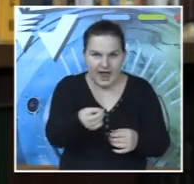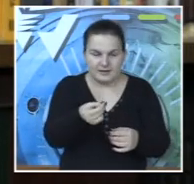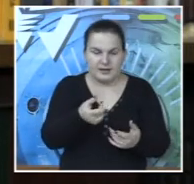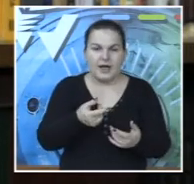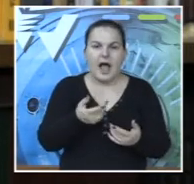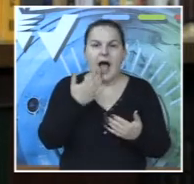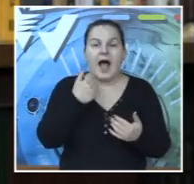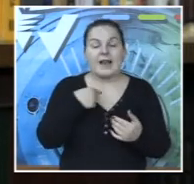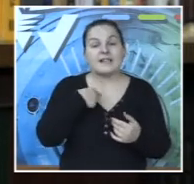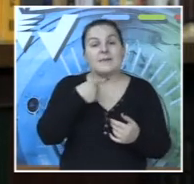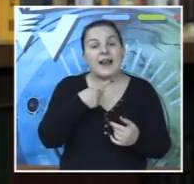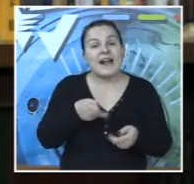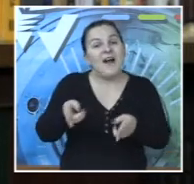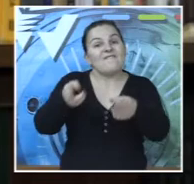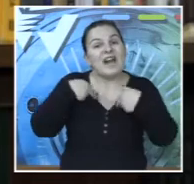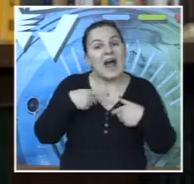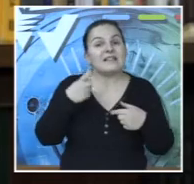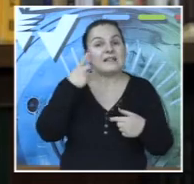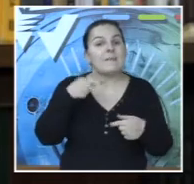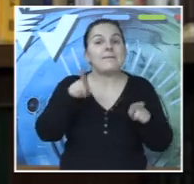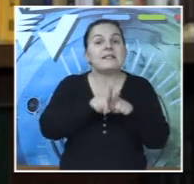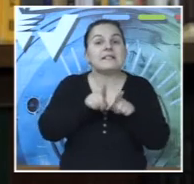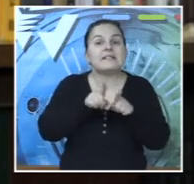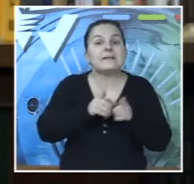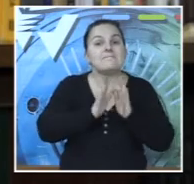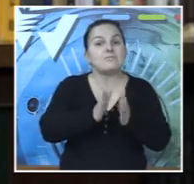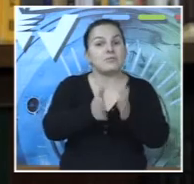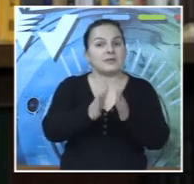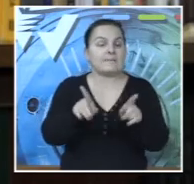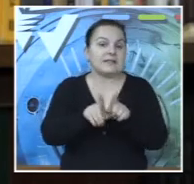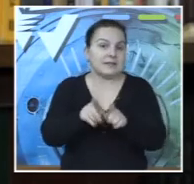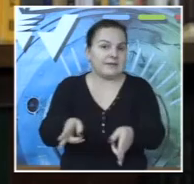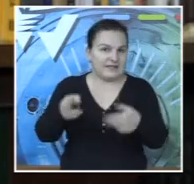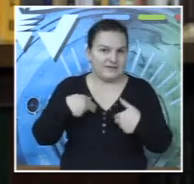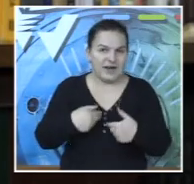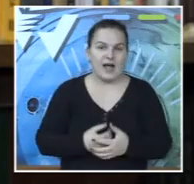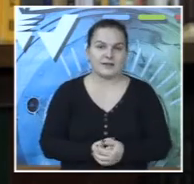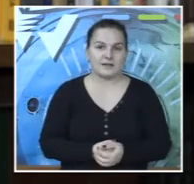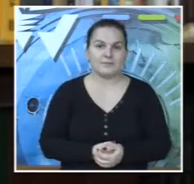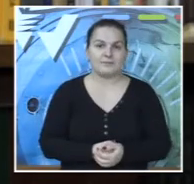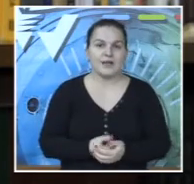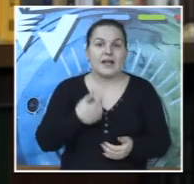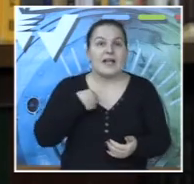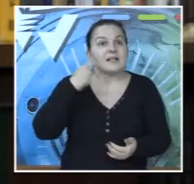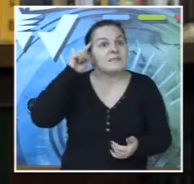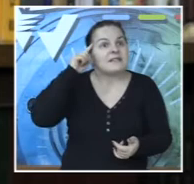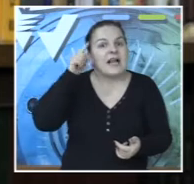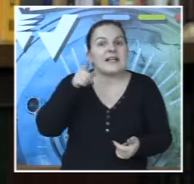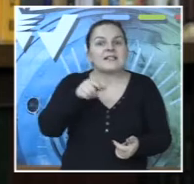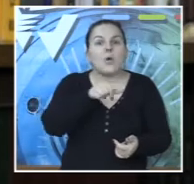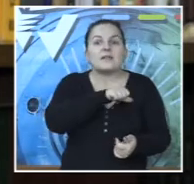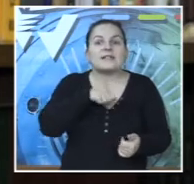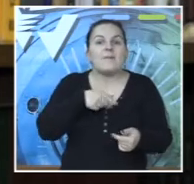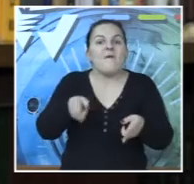smirenje, ja sam samo tog momenta rekla, vrati se mami istim putem. Pritom misleći da mi se